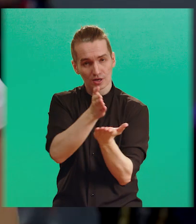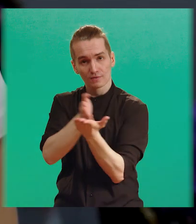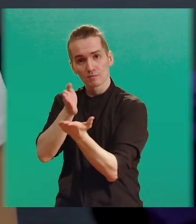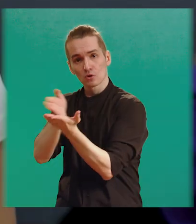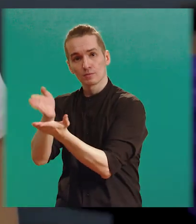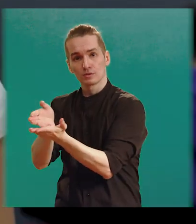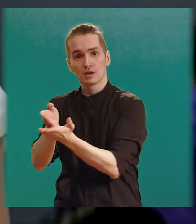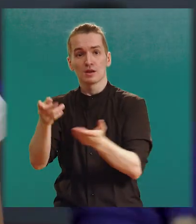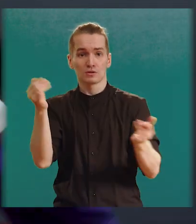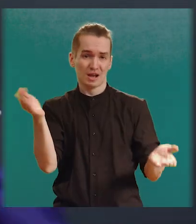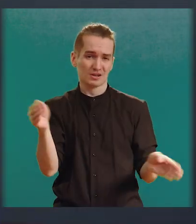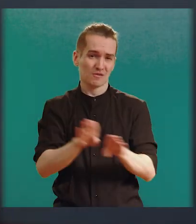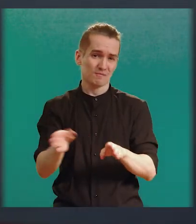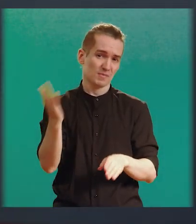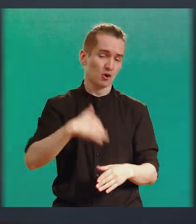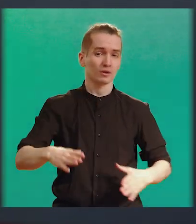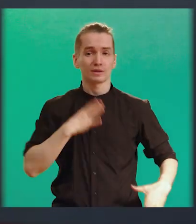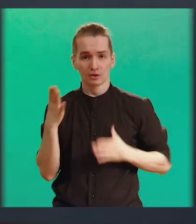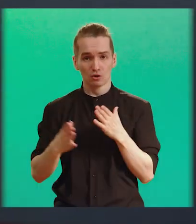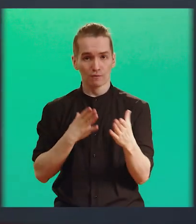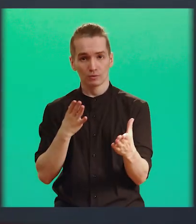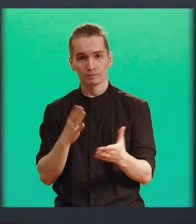регулярных тренировок. Так что вперед на тренировку. ДИНАМИЧНАЯ Редактор